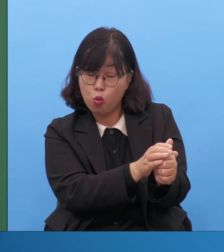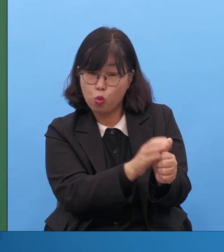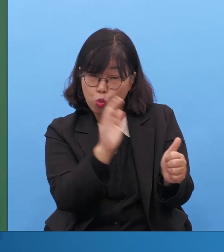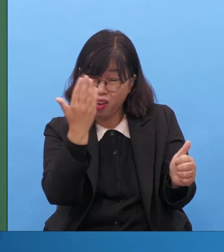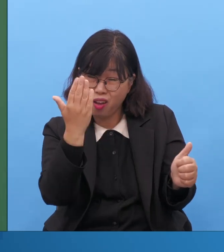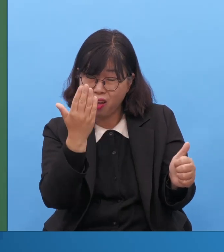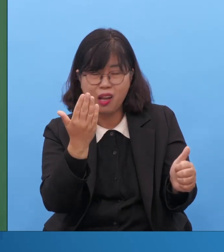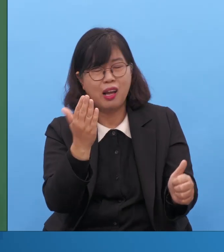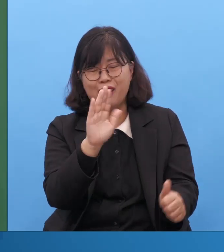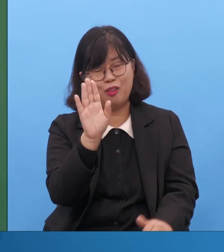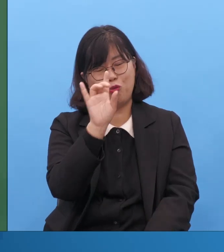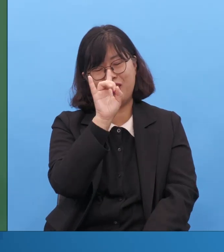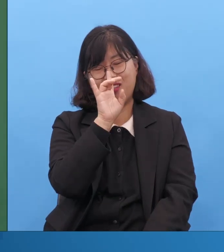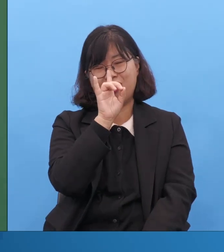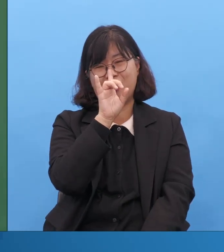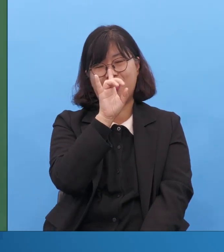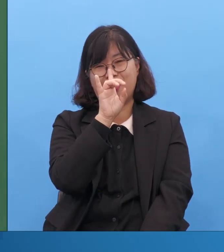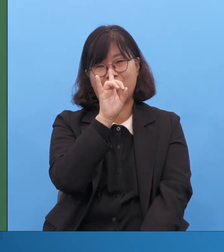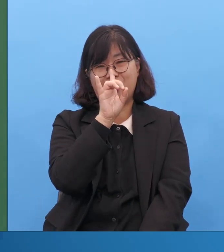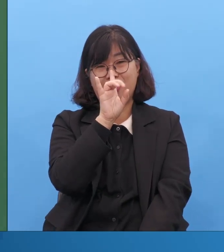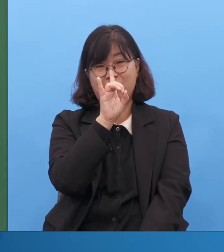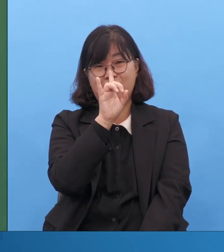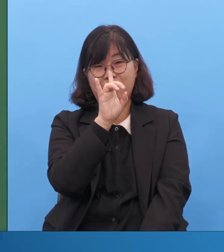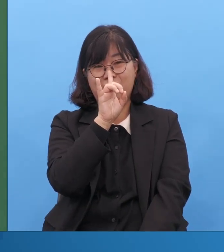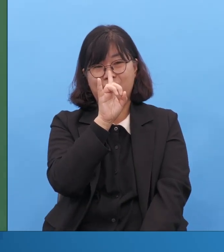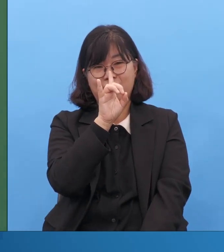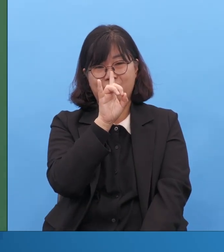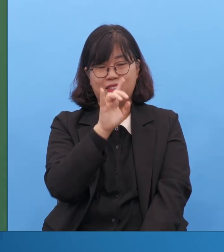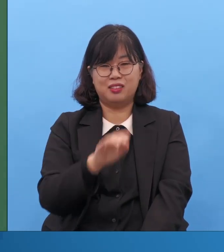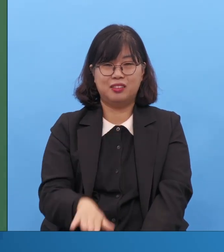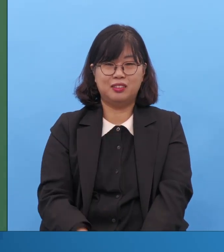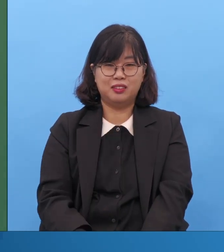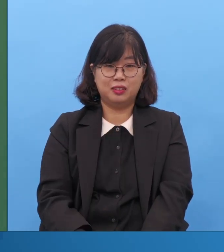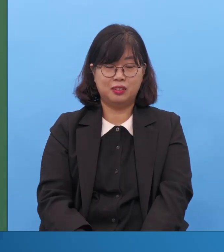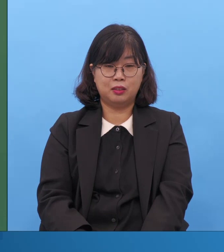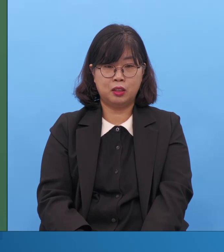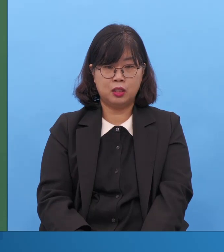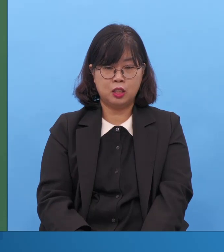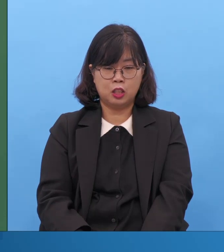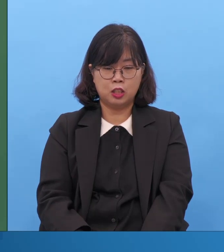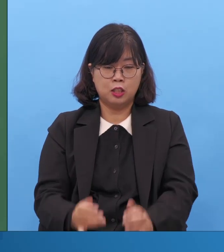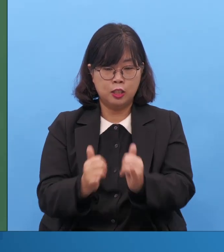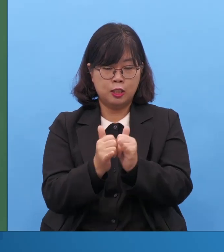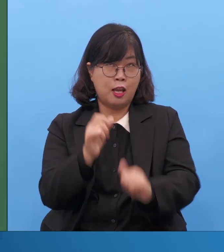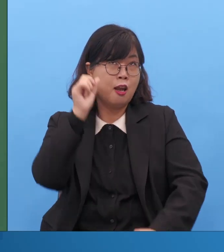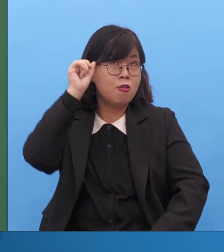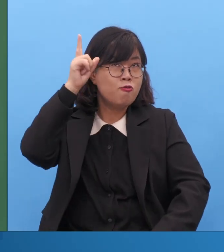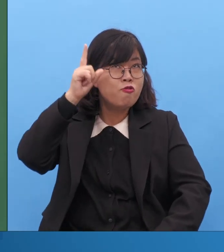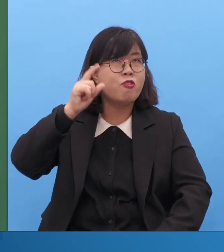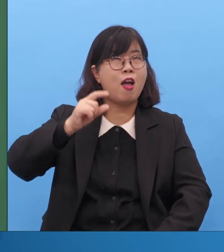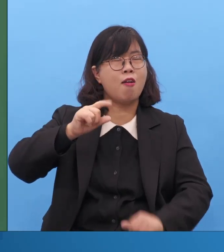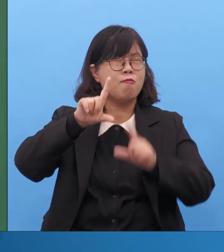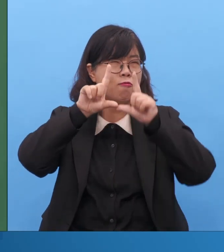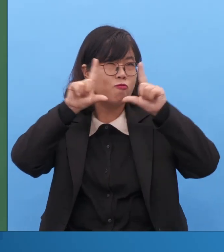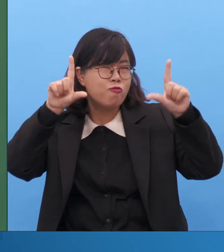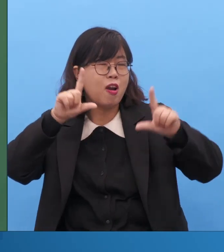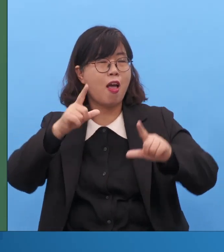우리 인간이 아무리 훌륭해 본들 창세계 3장, 6장, 11장 못 벗어나는데 이걸 기준으로 하면 안 되는 거죠